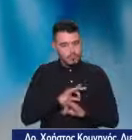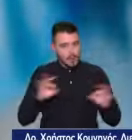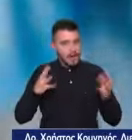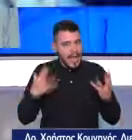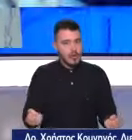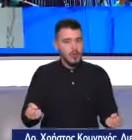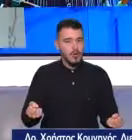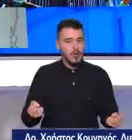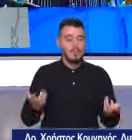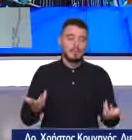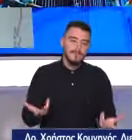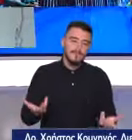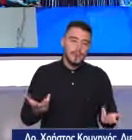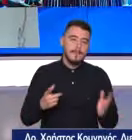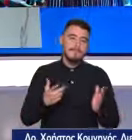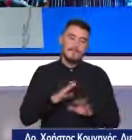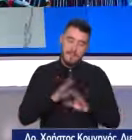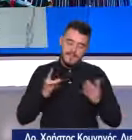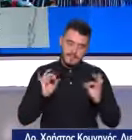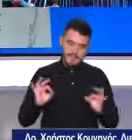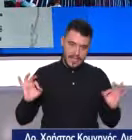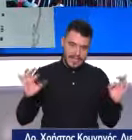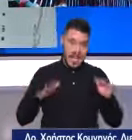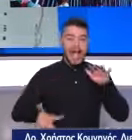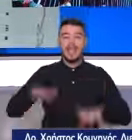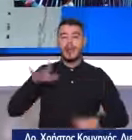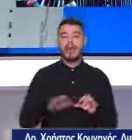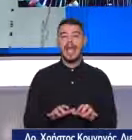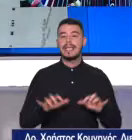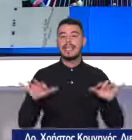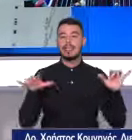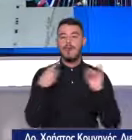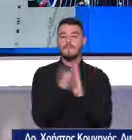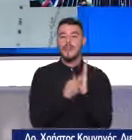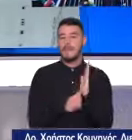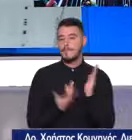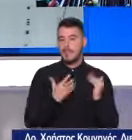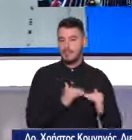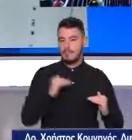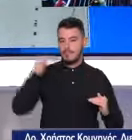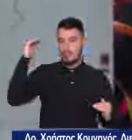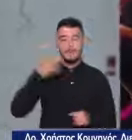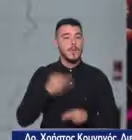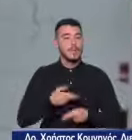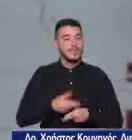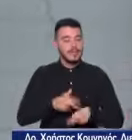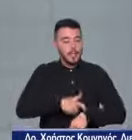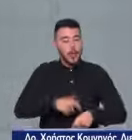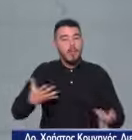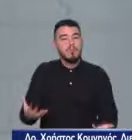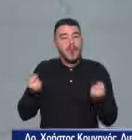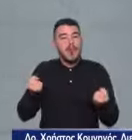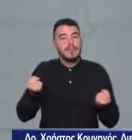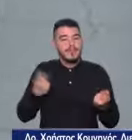Βέβαια όλα αυτά τι γίνεται. Πρέπει να μας το επιτρέπει και η νόσος. Είναι πολύ σημαντικό η πρόληψη. Ακόμη και σήμερα